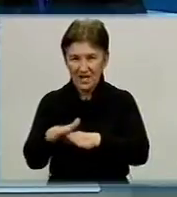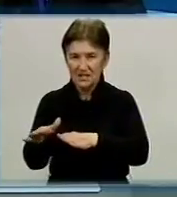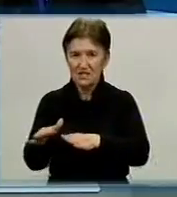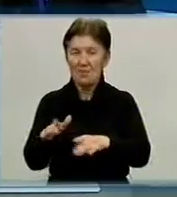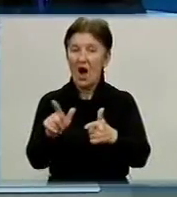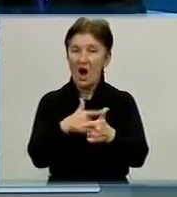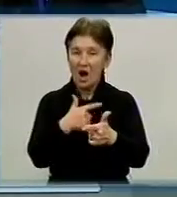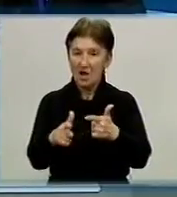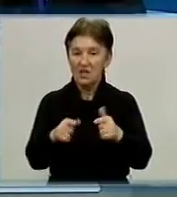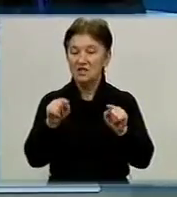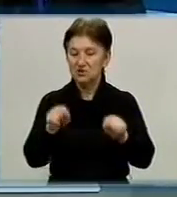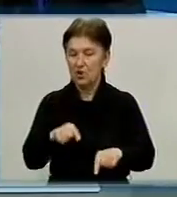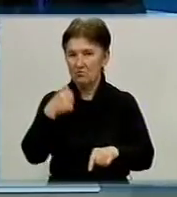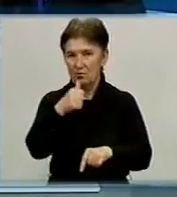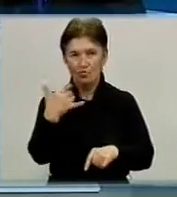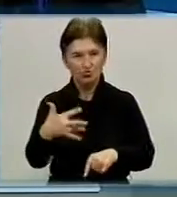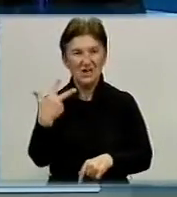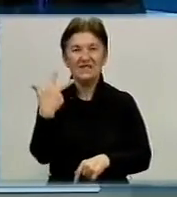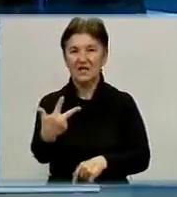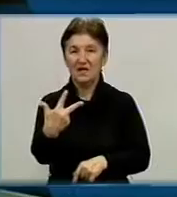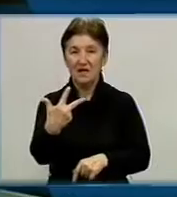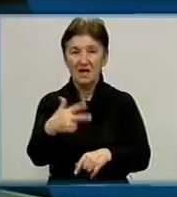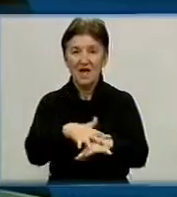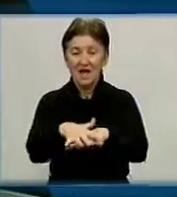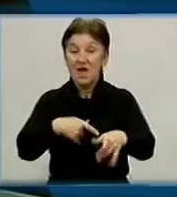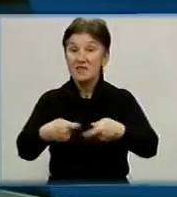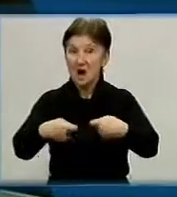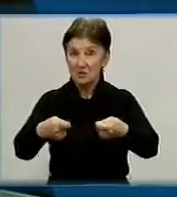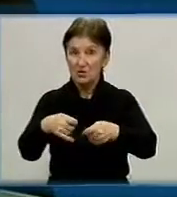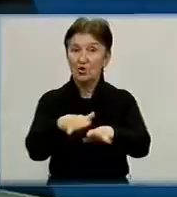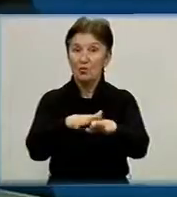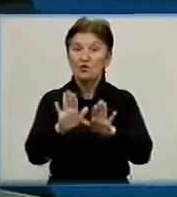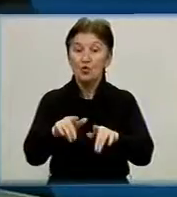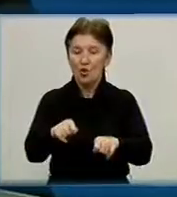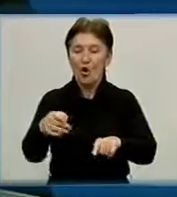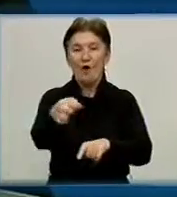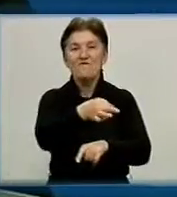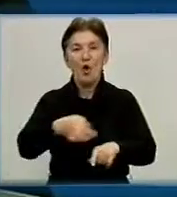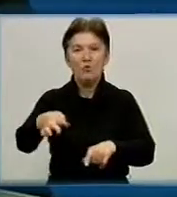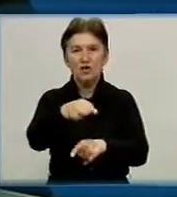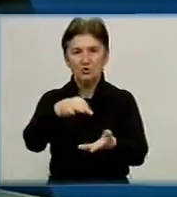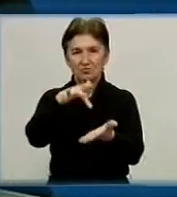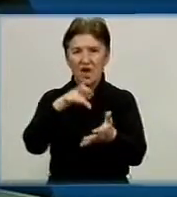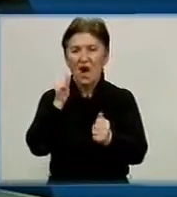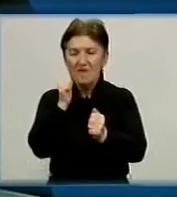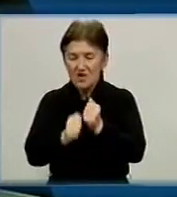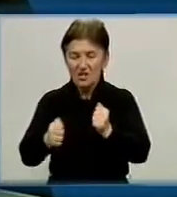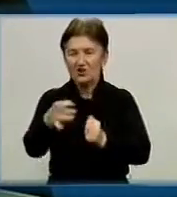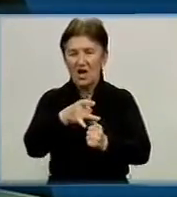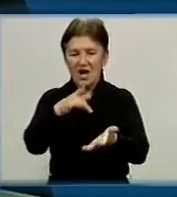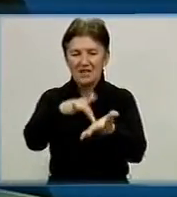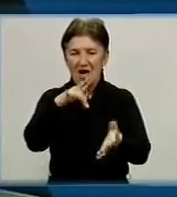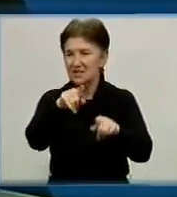але в цьому році вже три ярмарки проведено. Це тільки в обласному центрі, в кожному районі, в кожному райцентрі